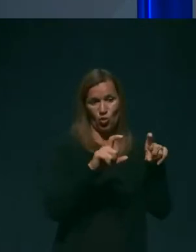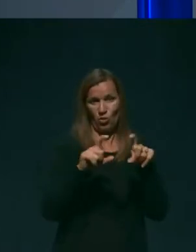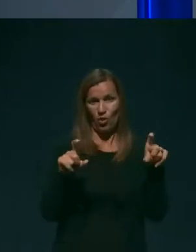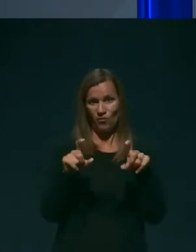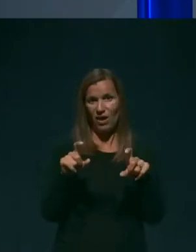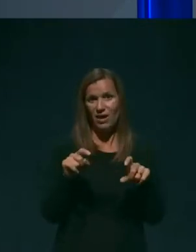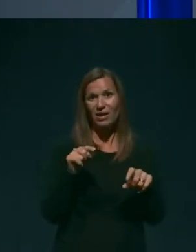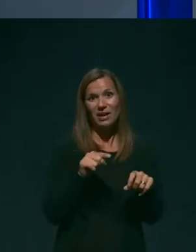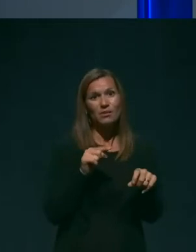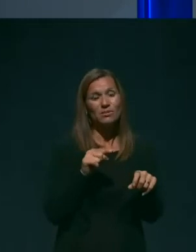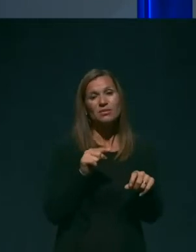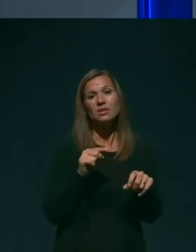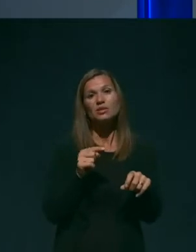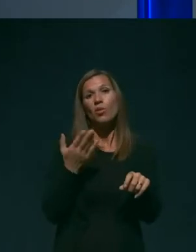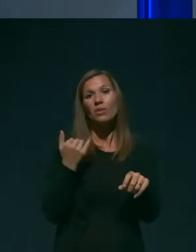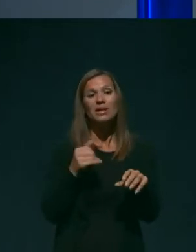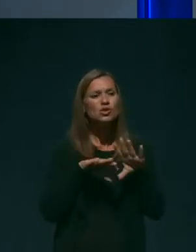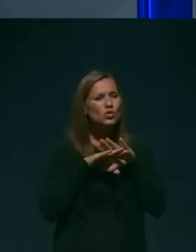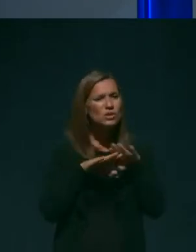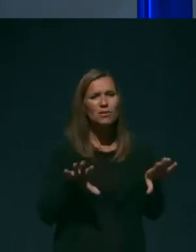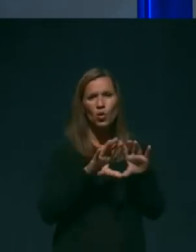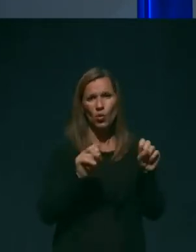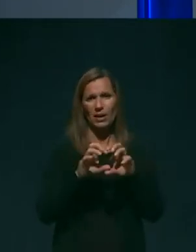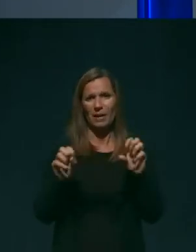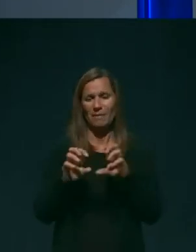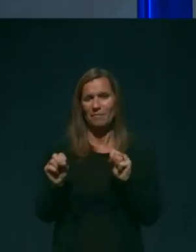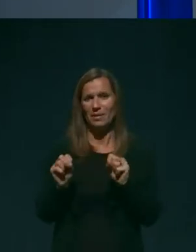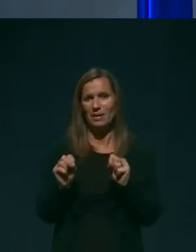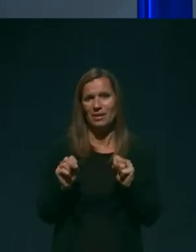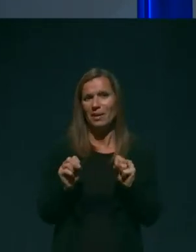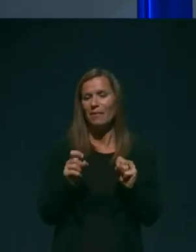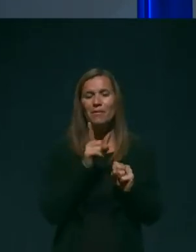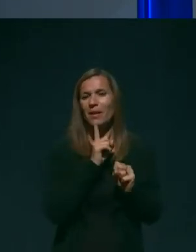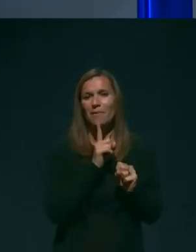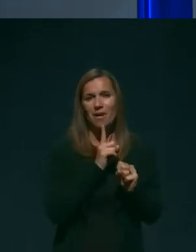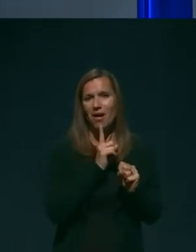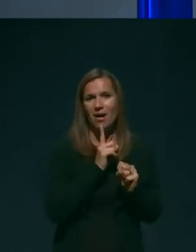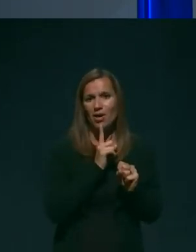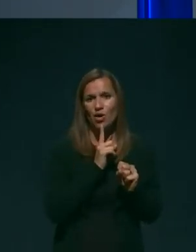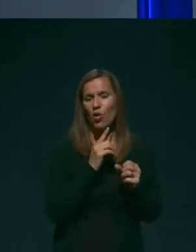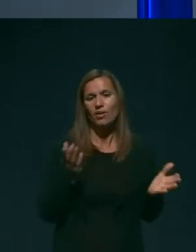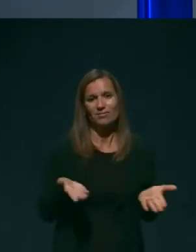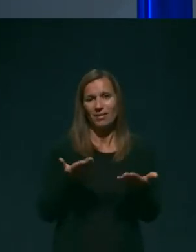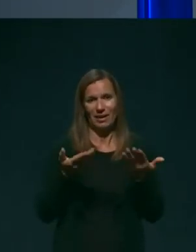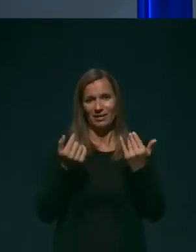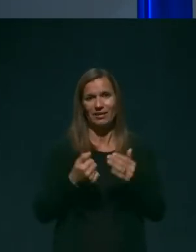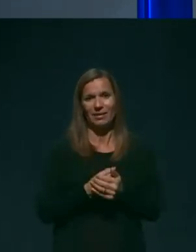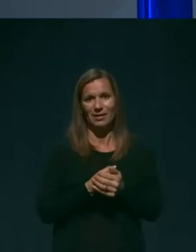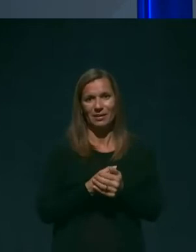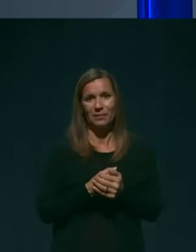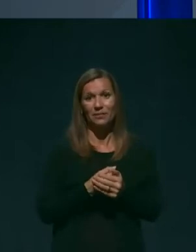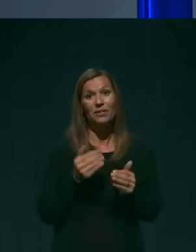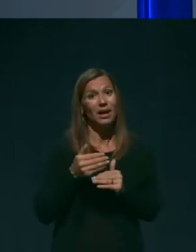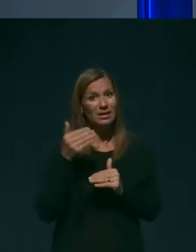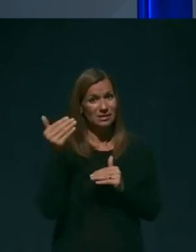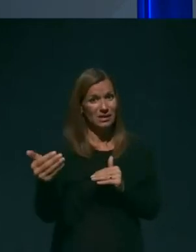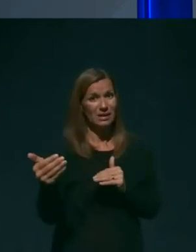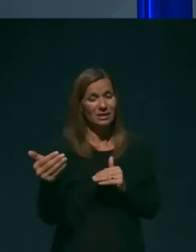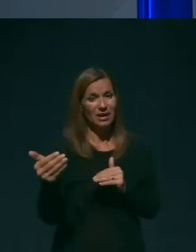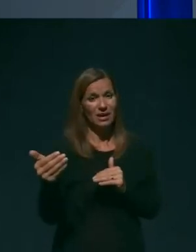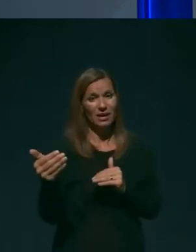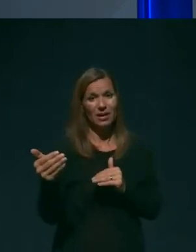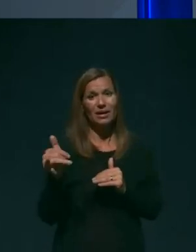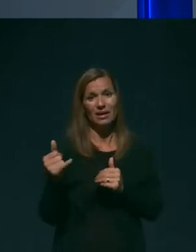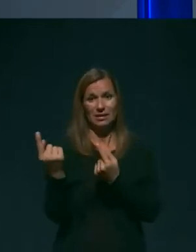bili z vsemi ukrepi seveda enostavno premalo hitri. Kasneje se je